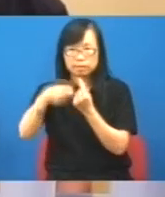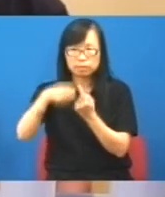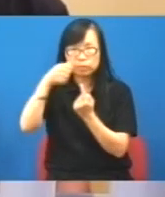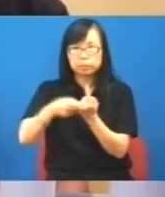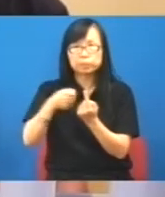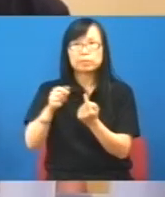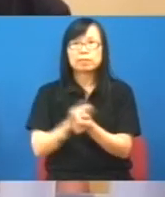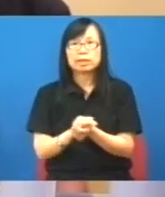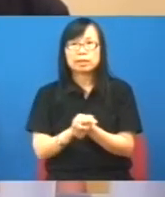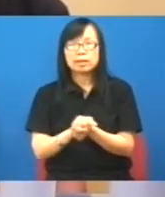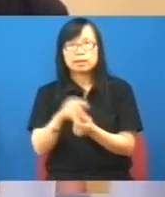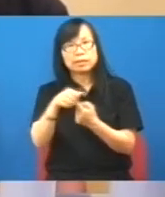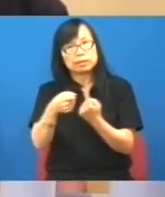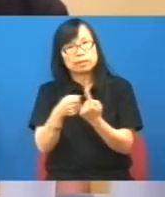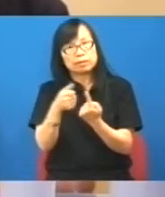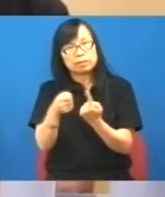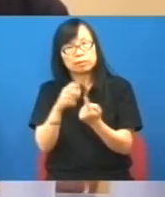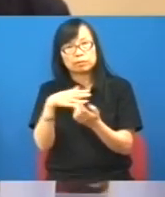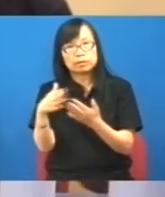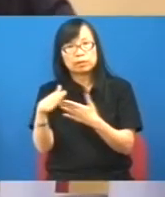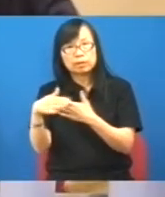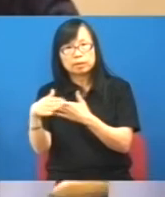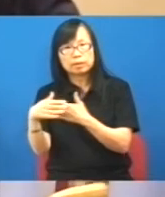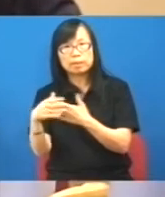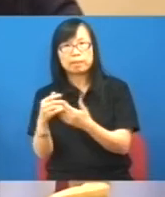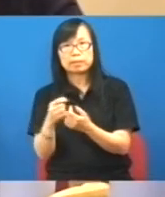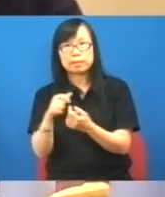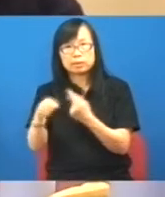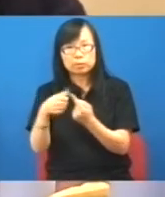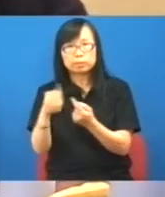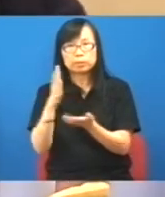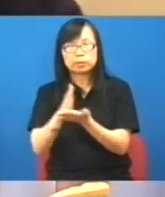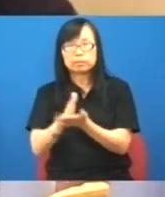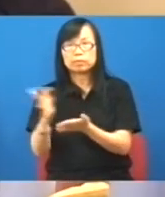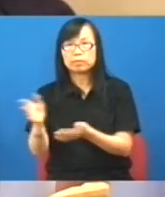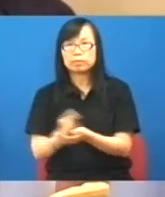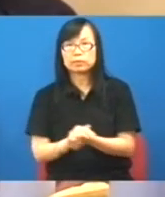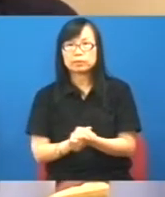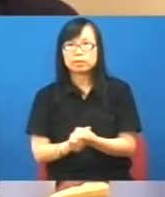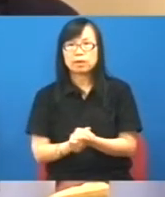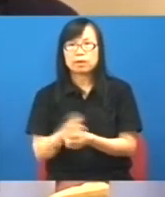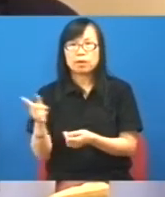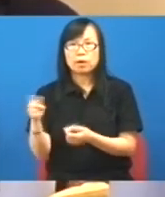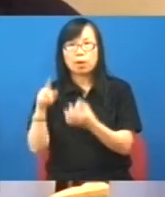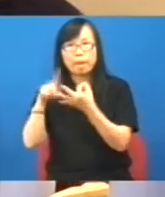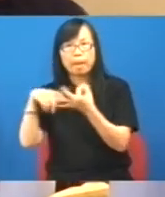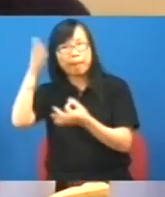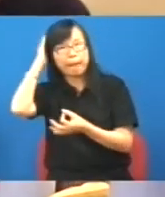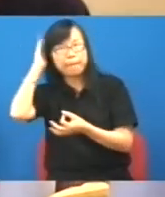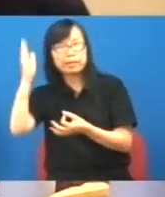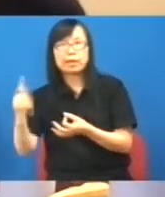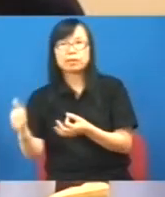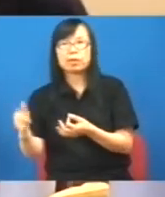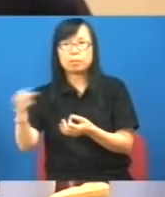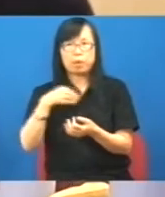此一招和彼一招又不同當日我記得毓民興就坐在我旁邊那些招藥我買了我又買了雞蛋